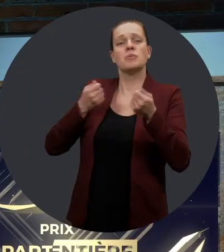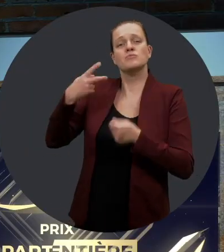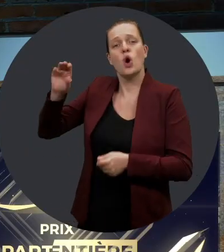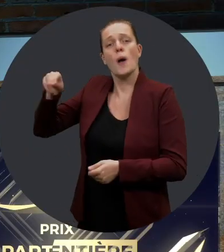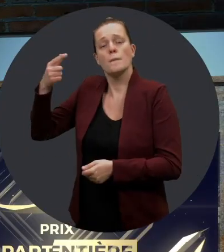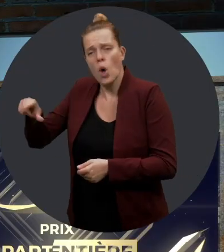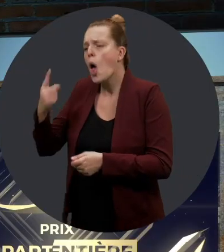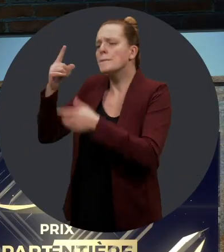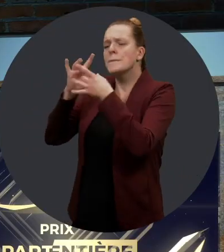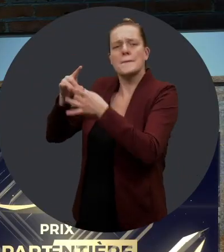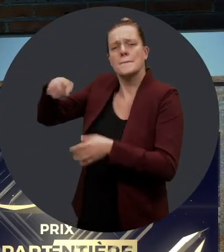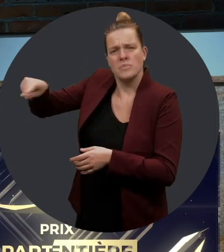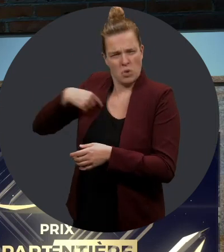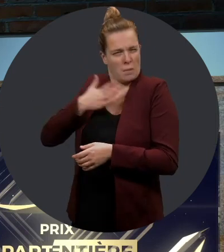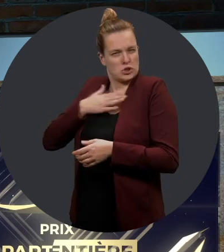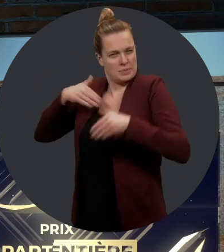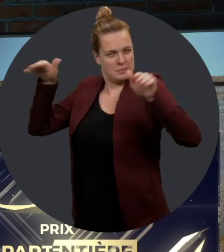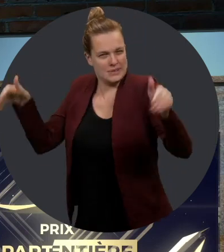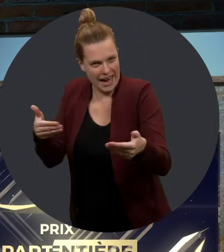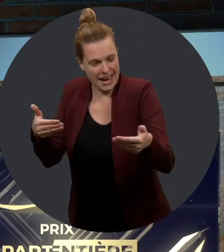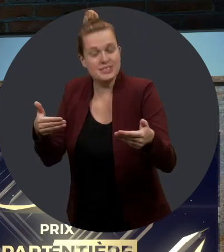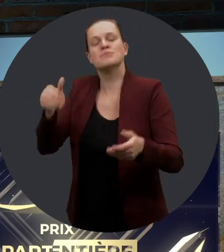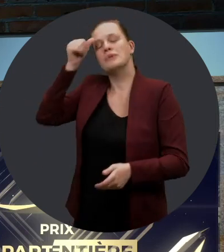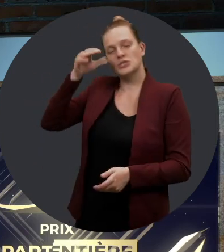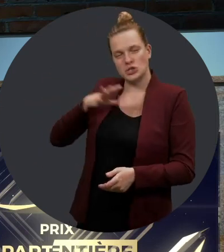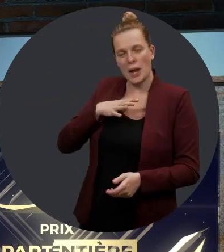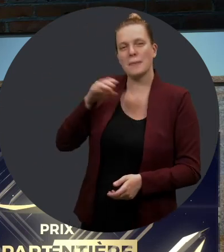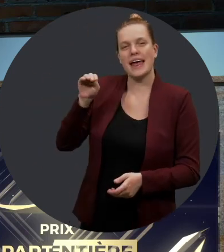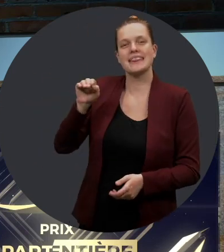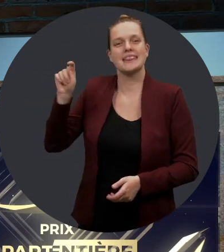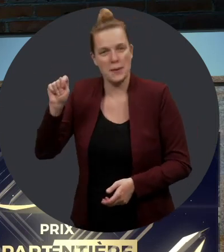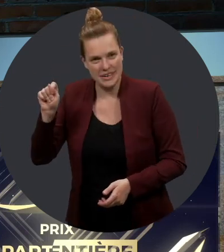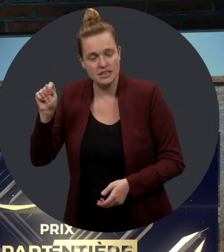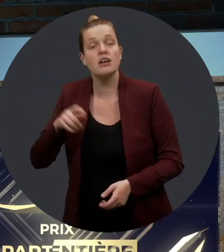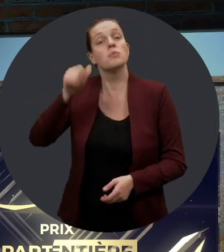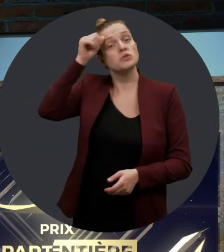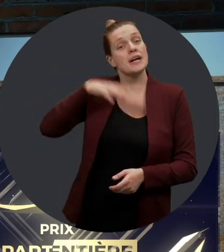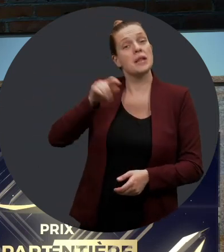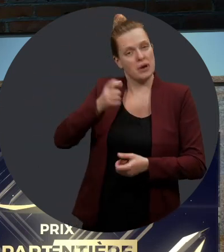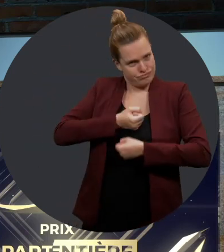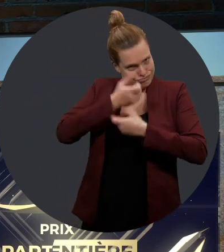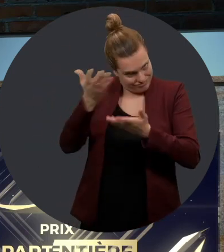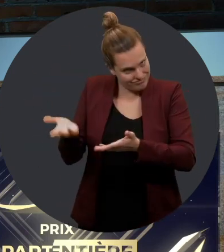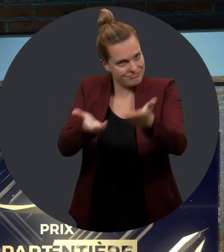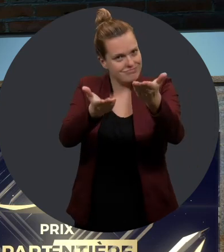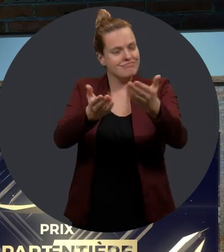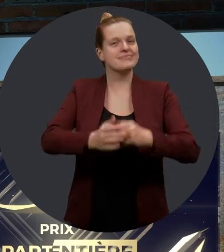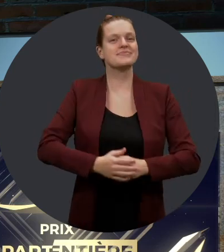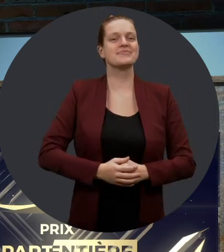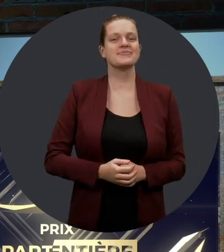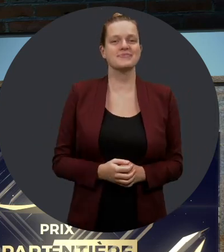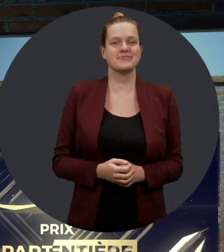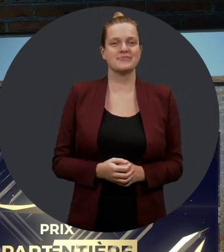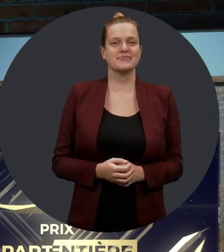'aimerais donc vous présenter un des membres du conseil d'administration de l'Office des personnes handicapées du Québec, M. Martin Trépanier. M.